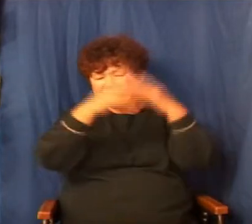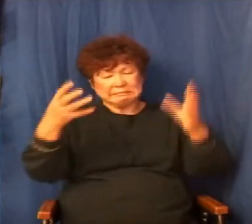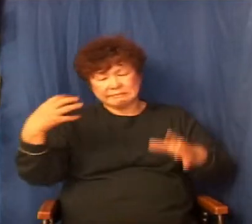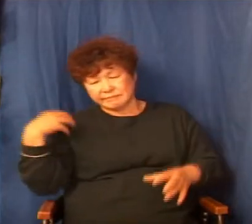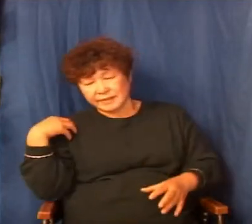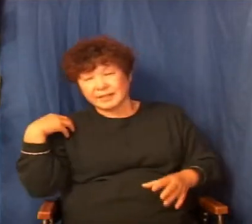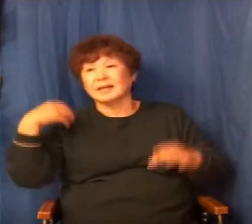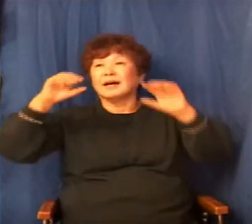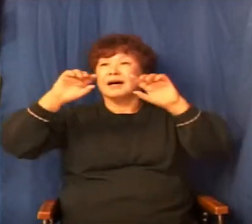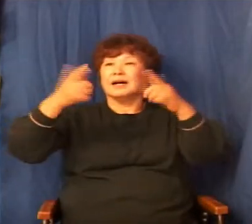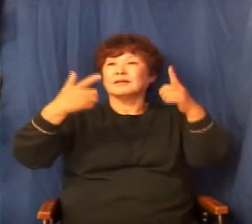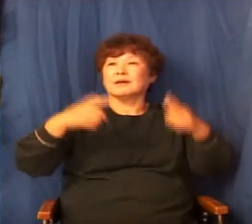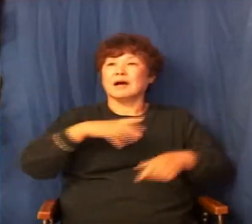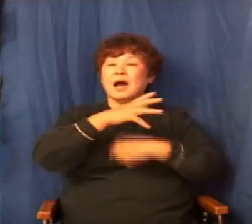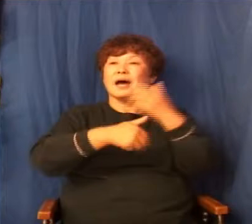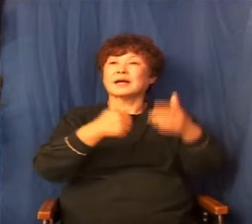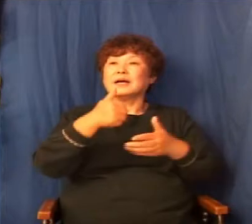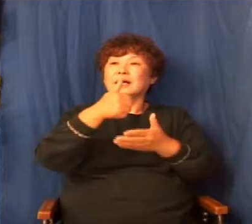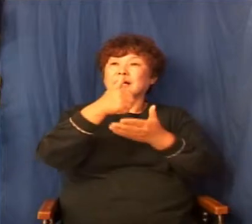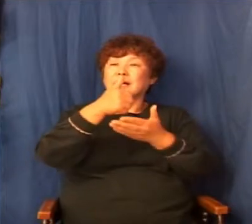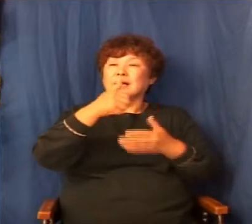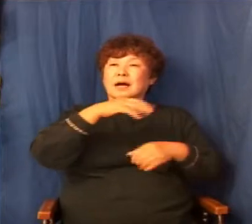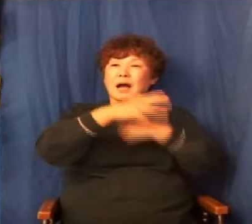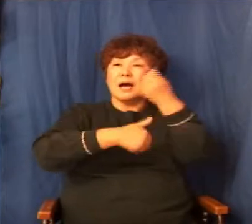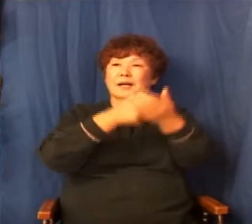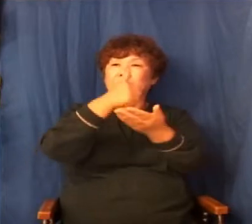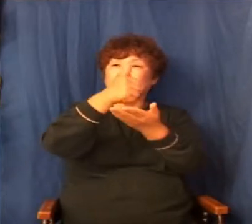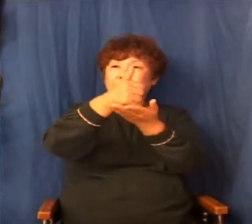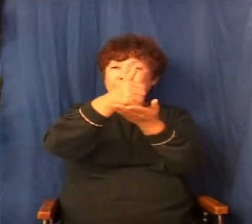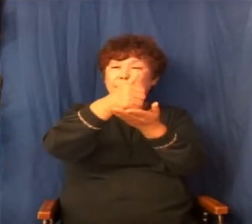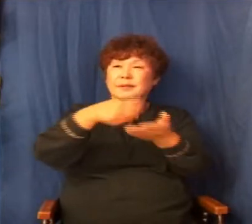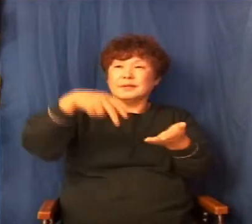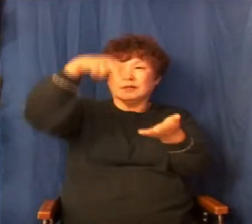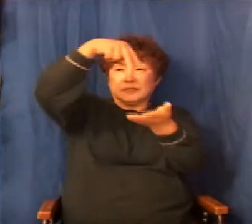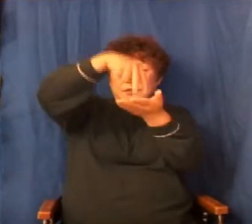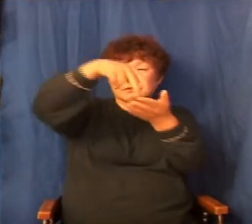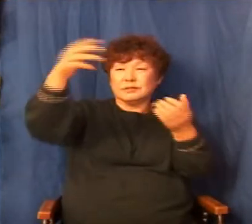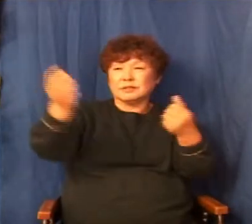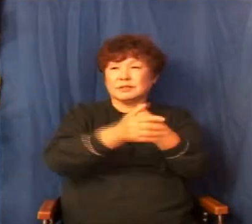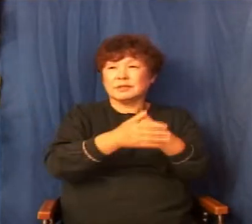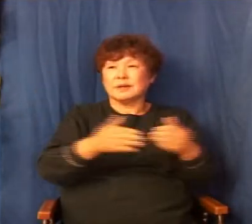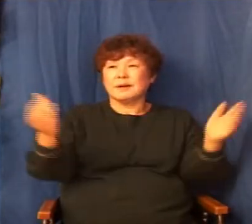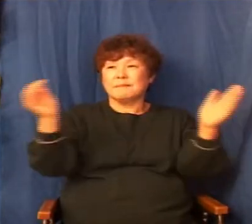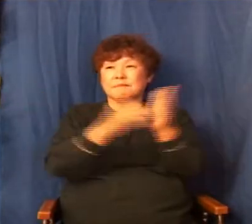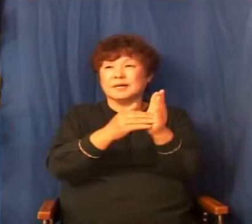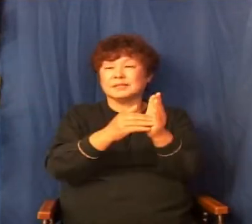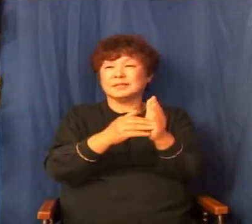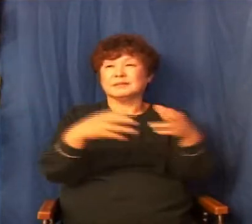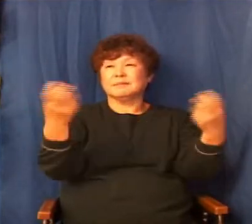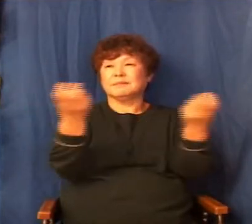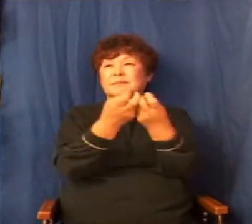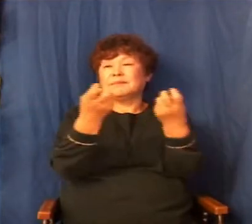아니고 하나님이 세우셨으니 하나님이 끝내야 된다. 그런데 그 끝내는 방식이 뭐예요?